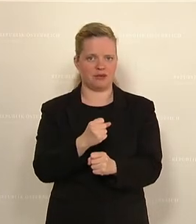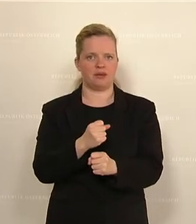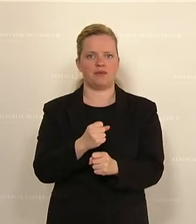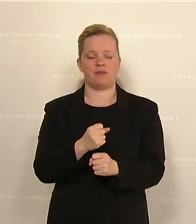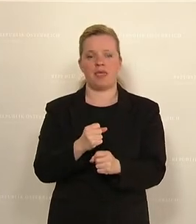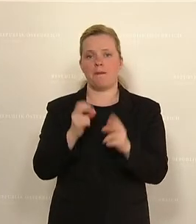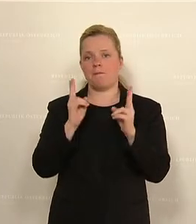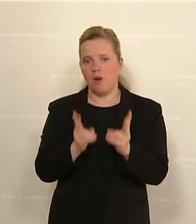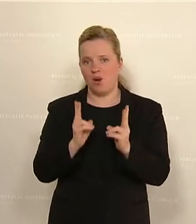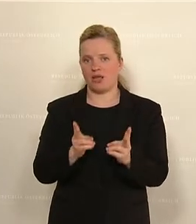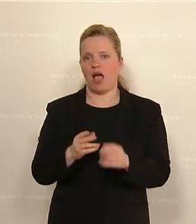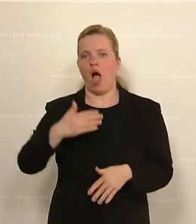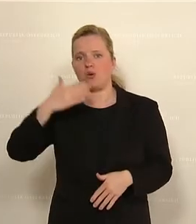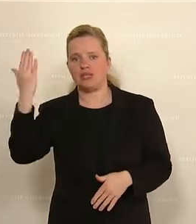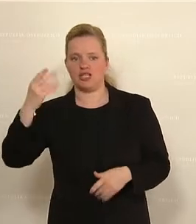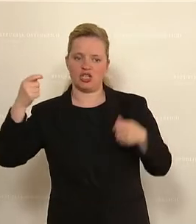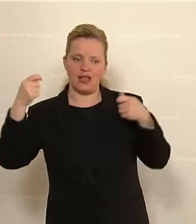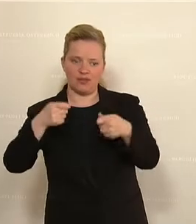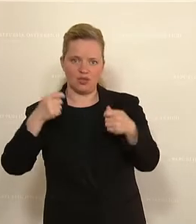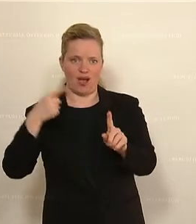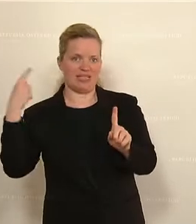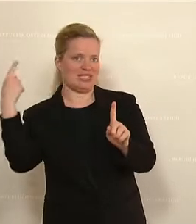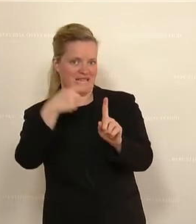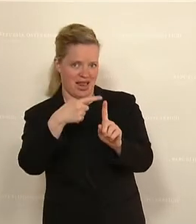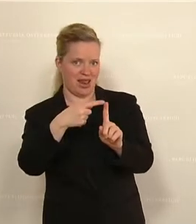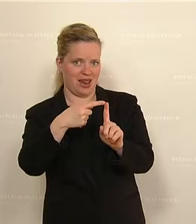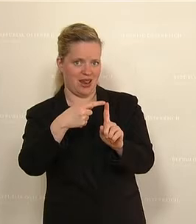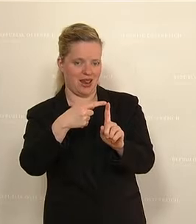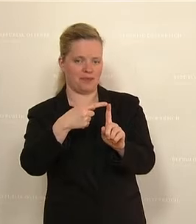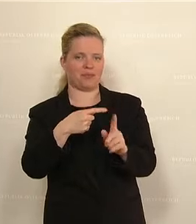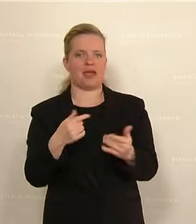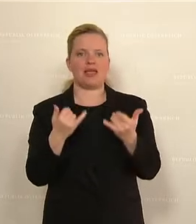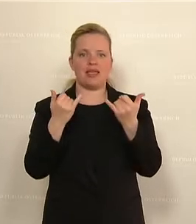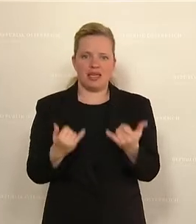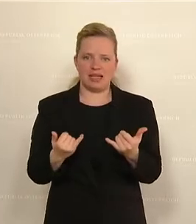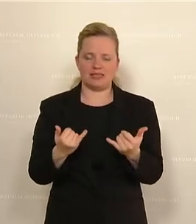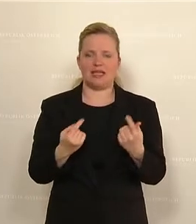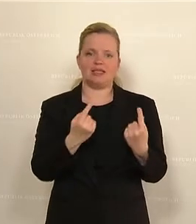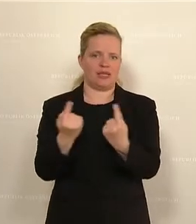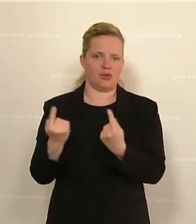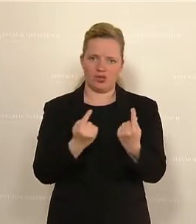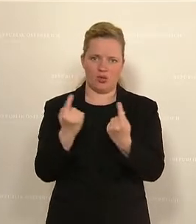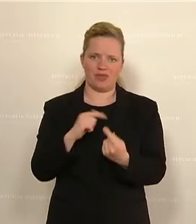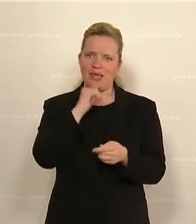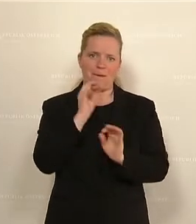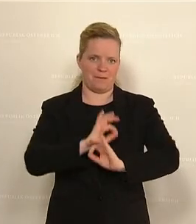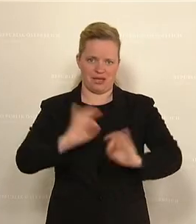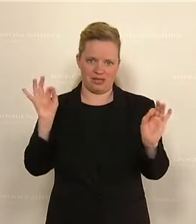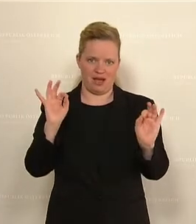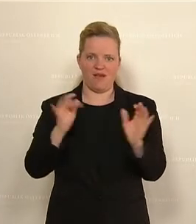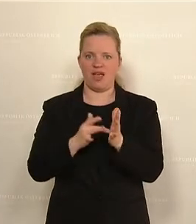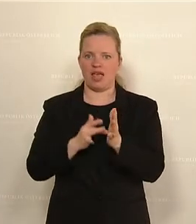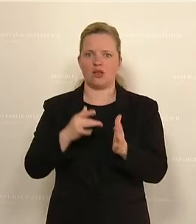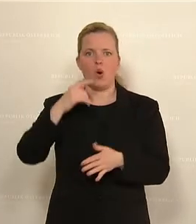ausländischen Investoren werden. Jetzt hat sich die Situation ja nicht gerade verbessert durch die Ukraine